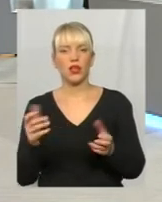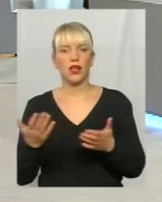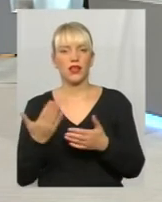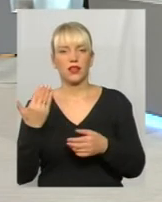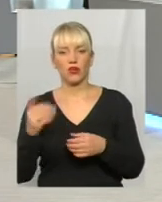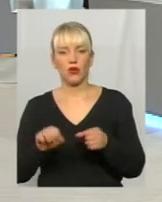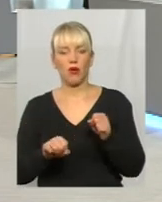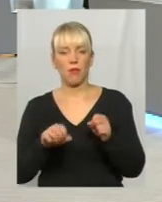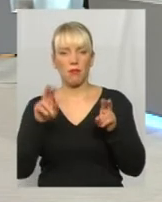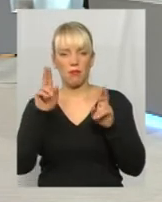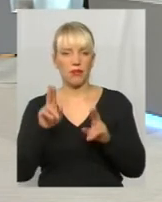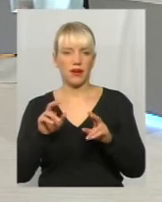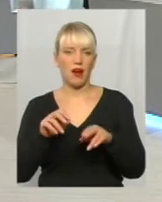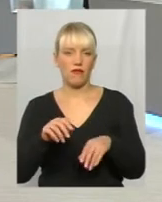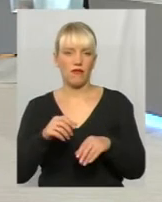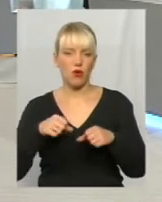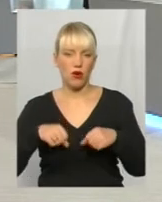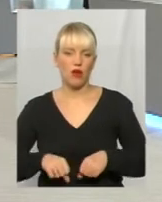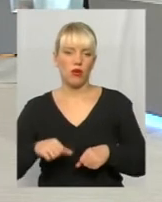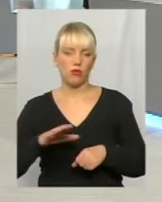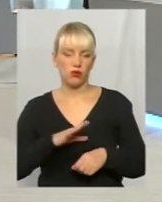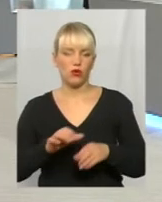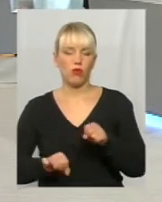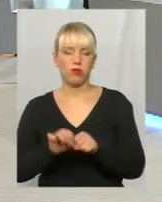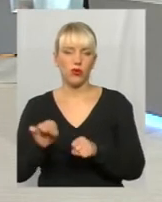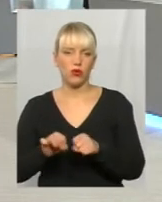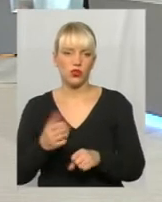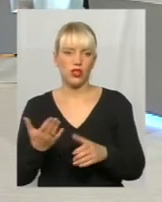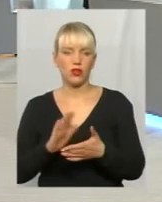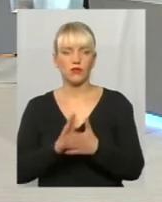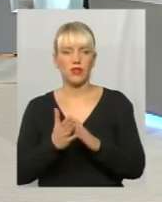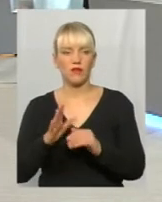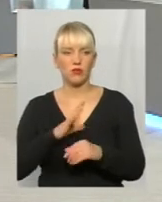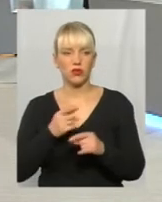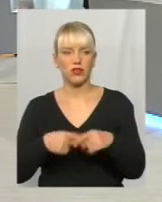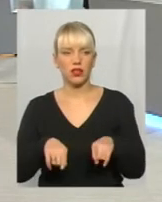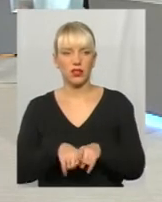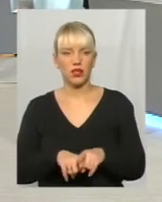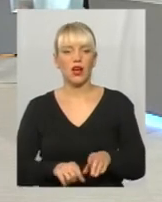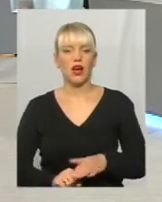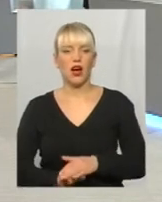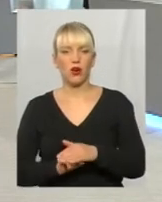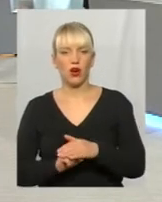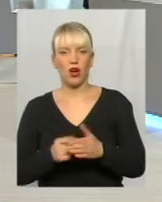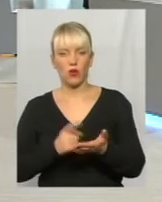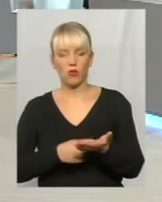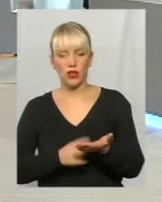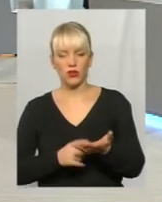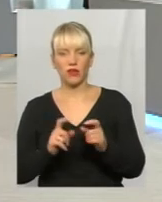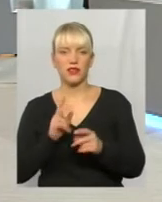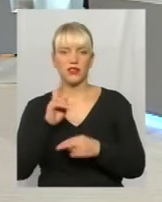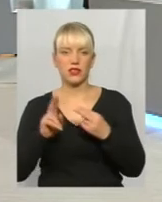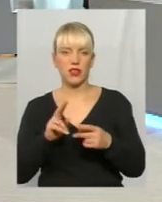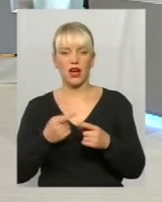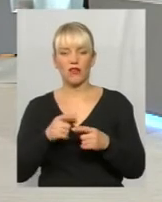право було порушено, які обставини порушені цього права. По такій аргументованій скарзі орган зможе